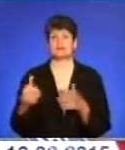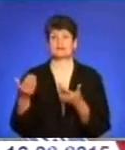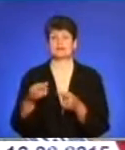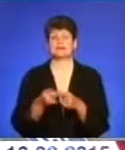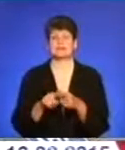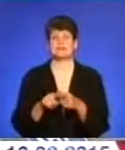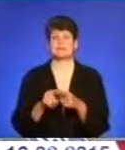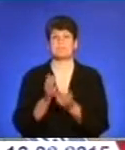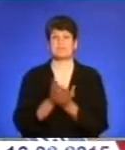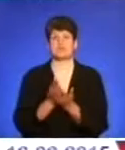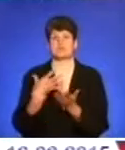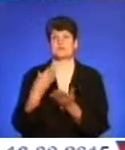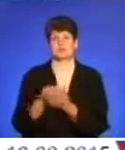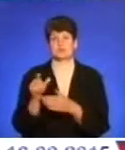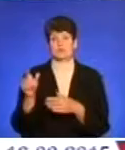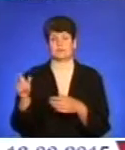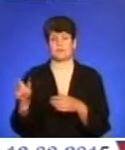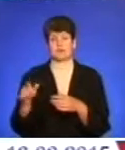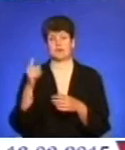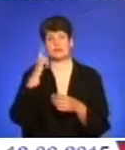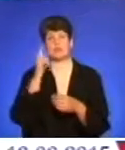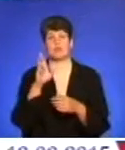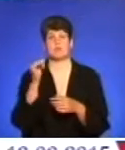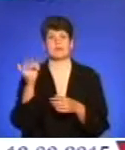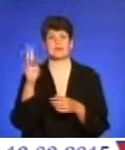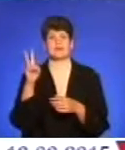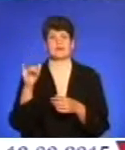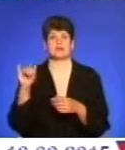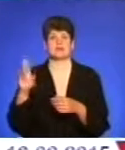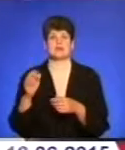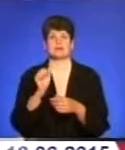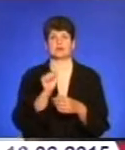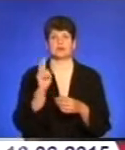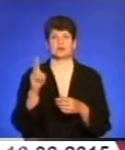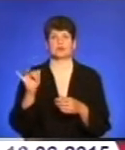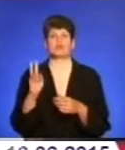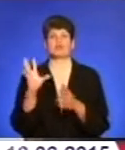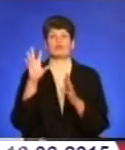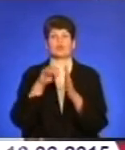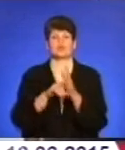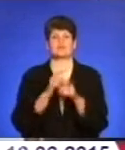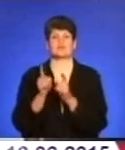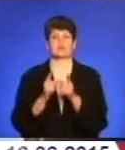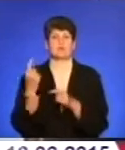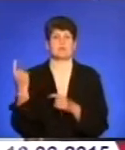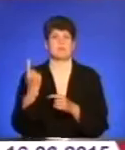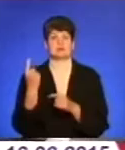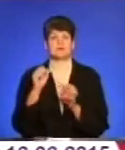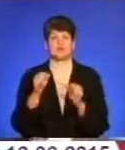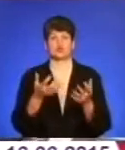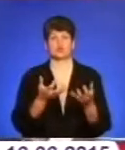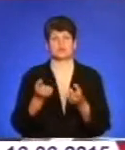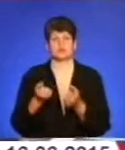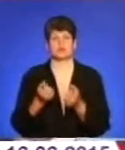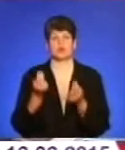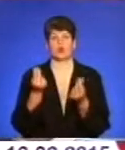послуги своєму населенню. На думку Байковецького сільського голови Анатолія Кулика, ті, хто включиться у реформи першими, можуть отримати